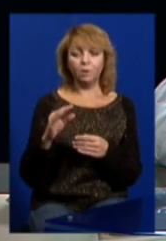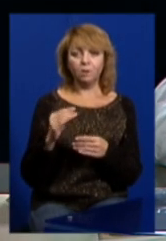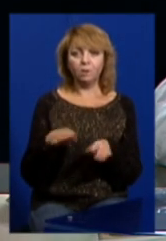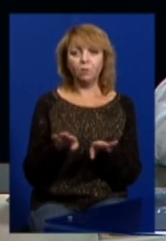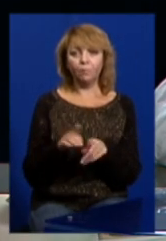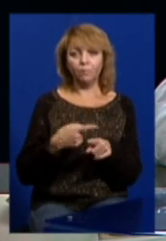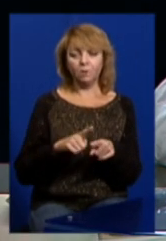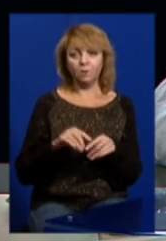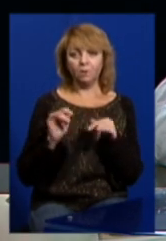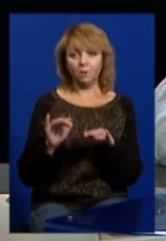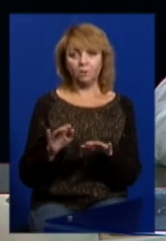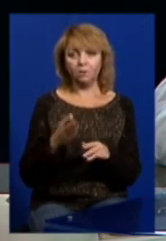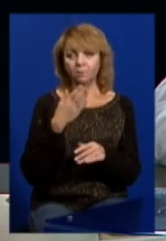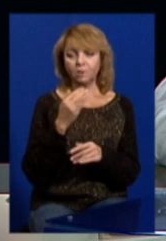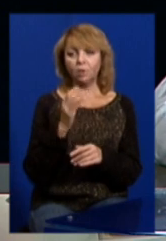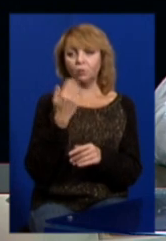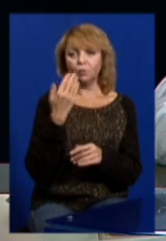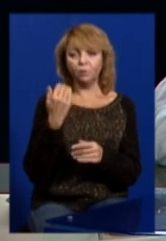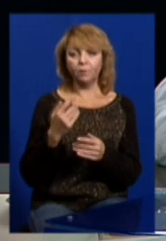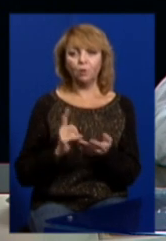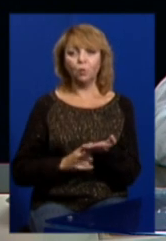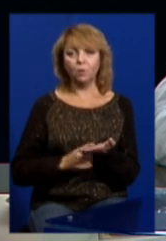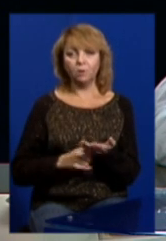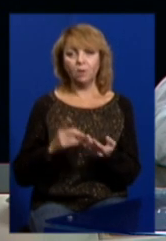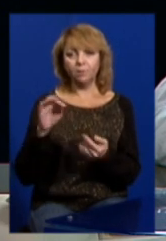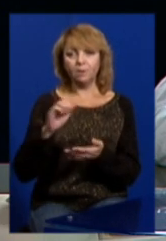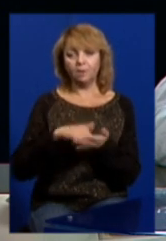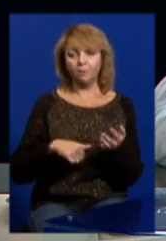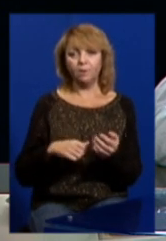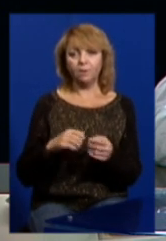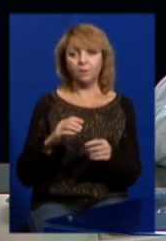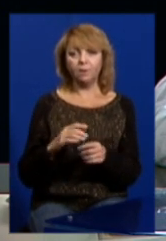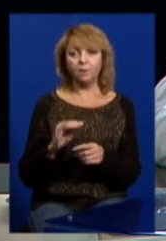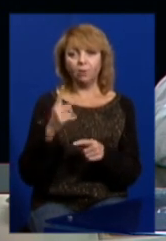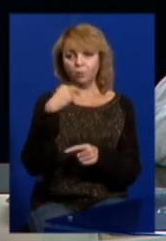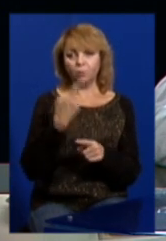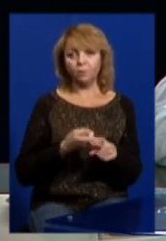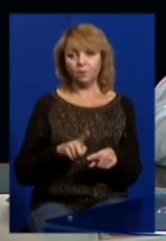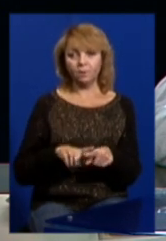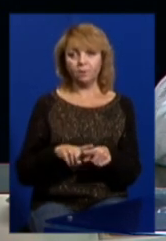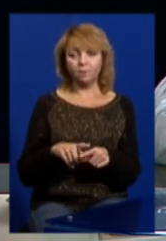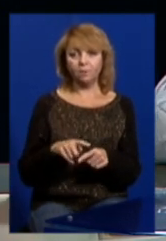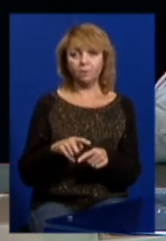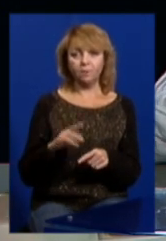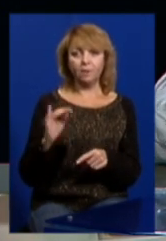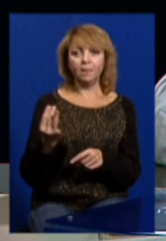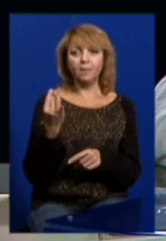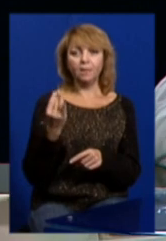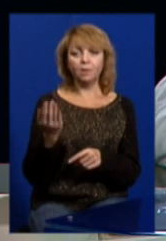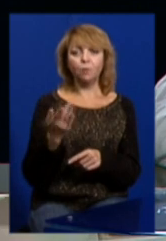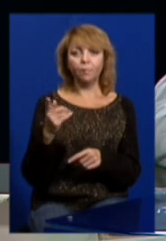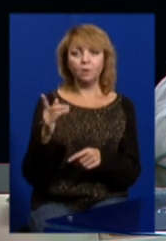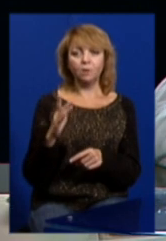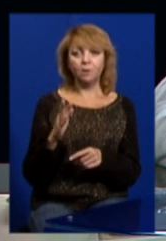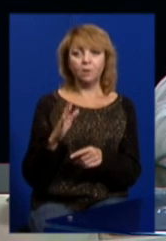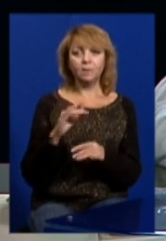доказів, не доведена вина. А вони зривали. І особа ця, в інтересах якої вони